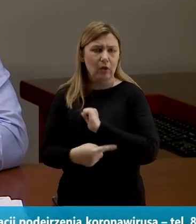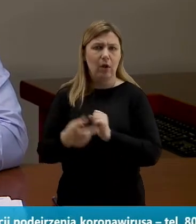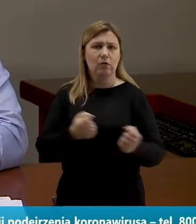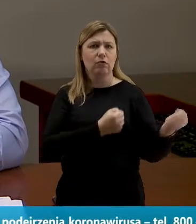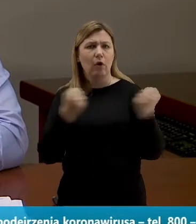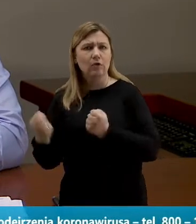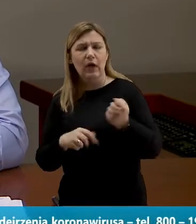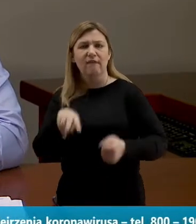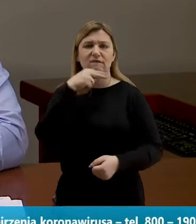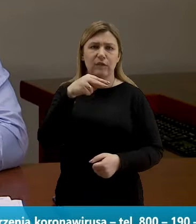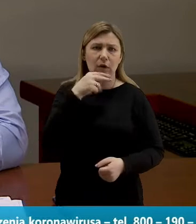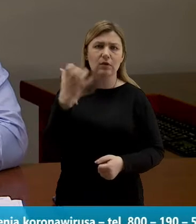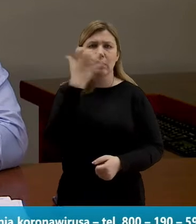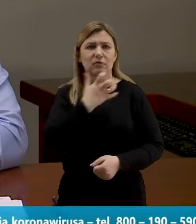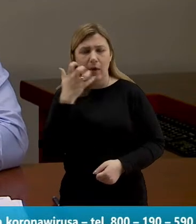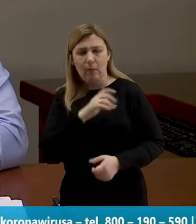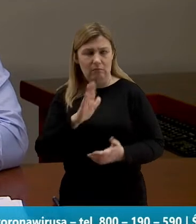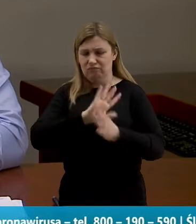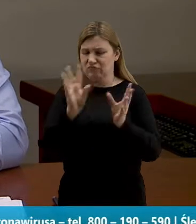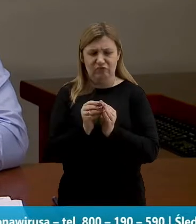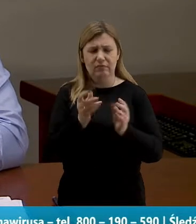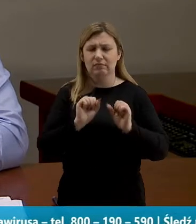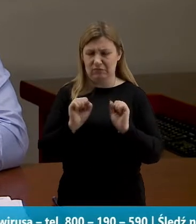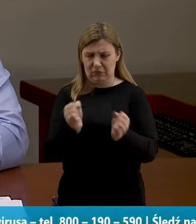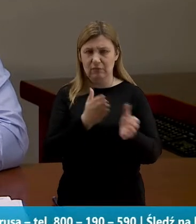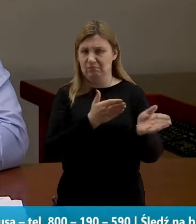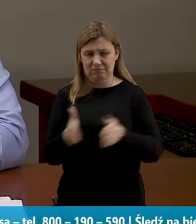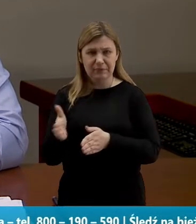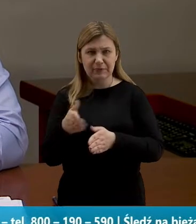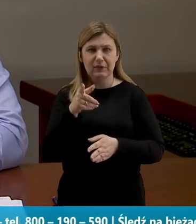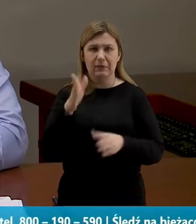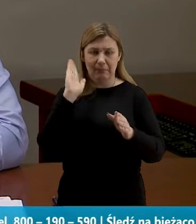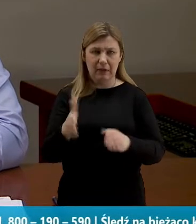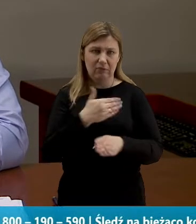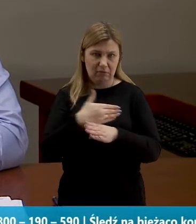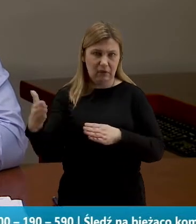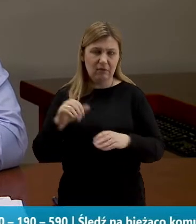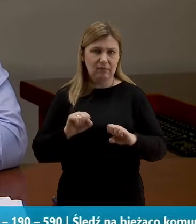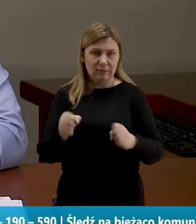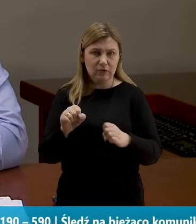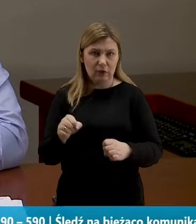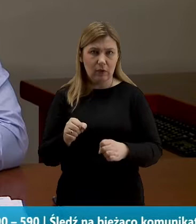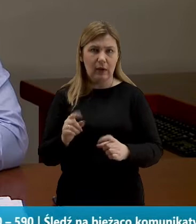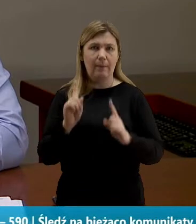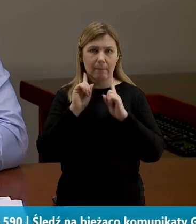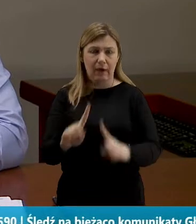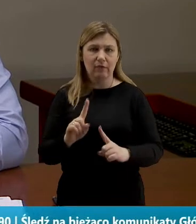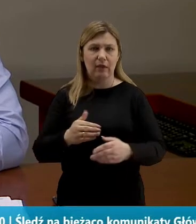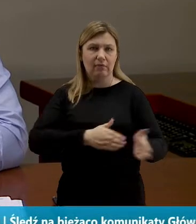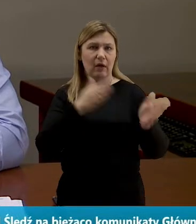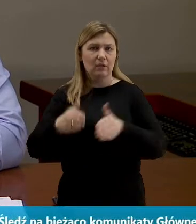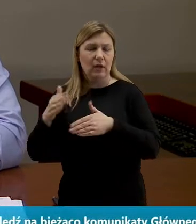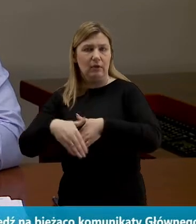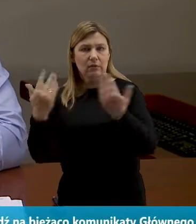dostawach wody czy ciepła. To wszystko funkcjonuje i na pewno będzie funkcjonowało w sposób prawidłowy w następnych dniach